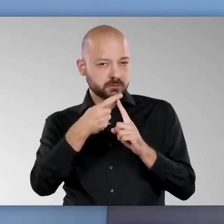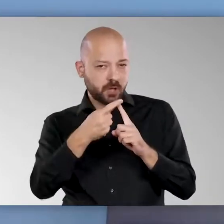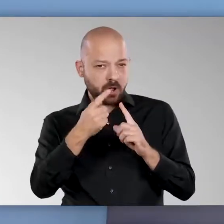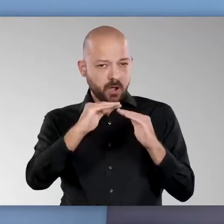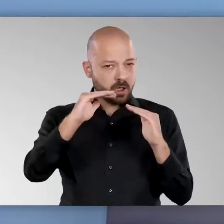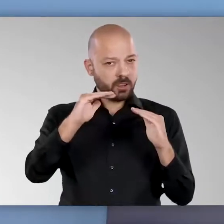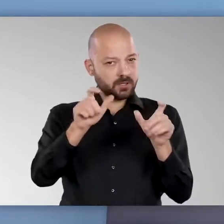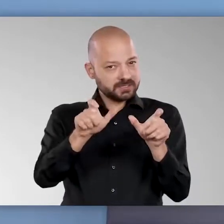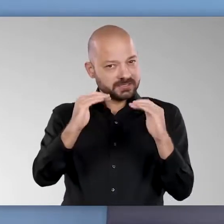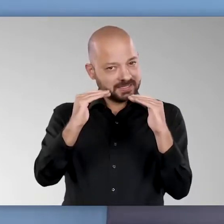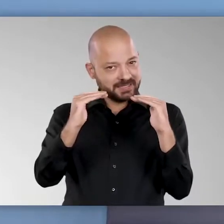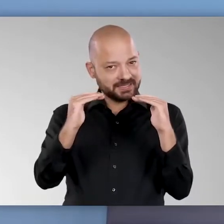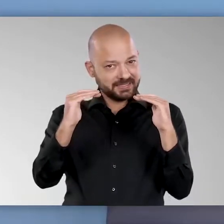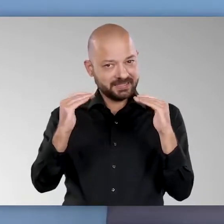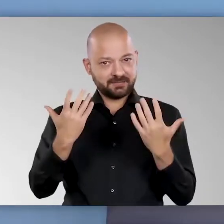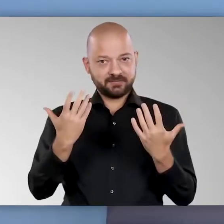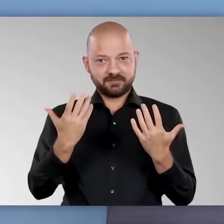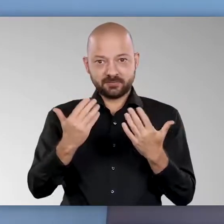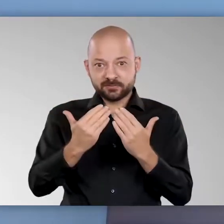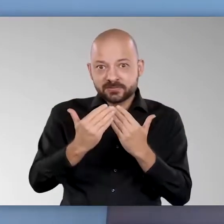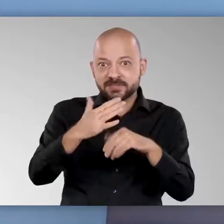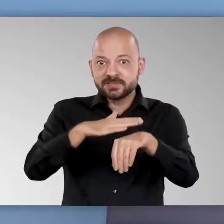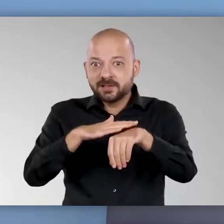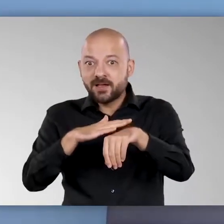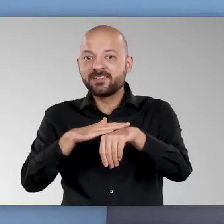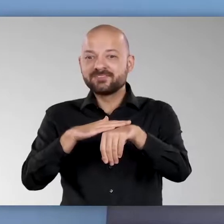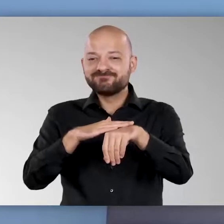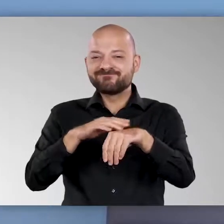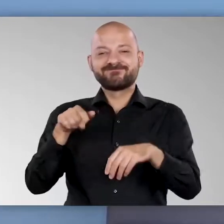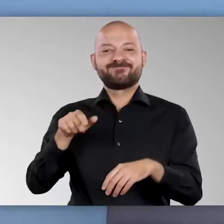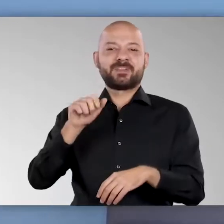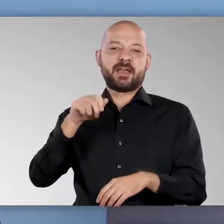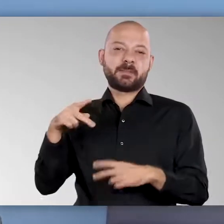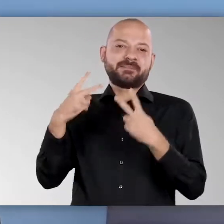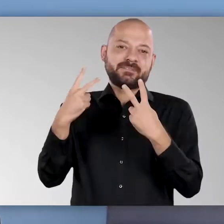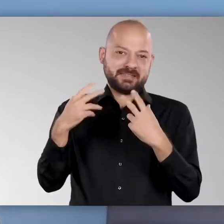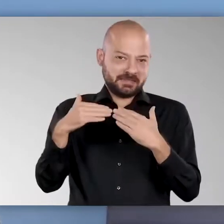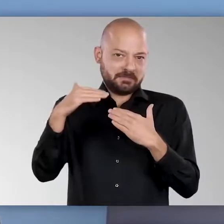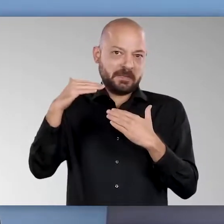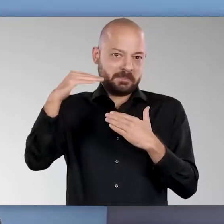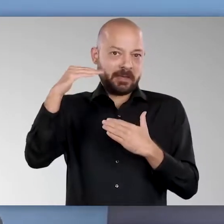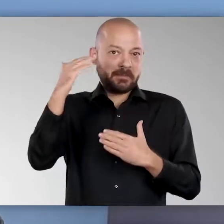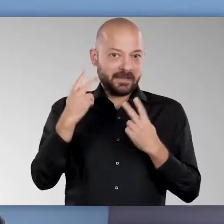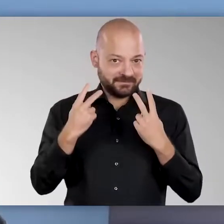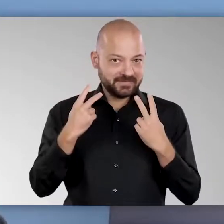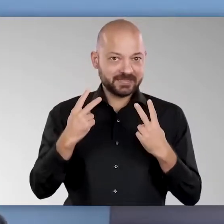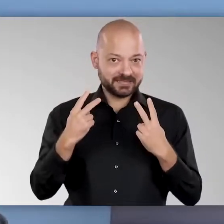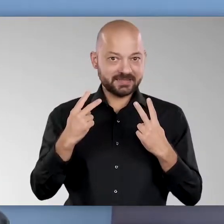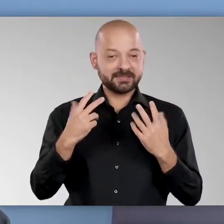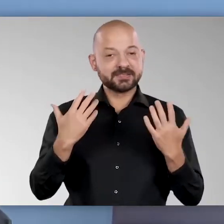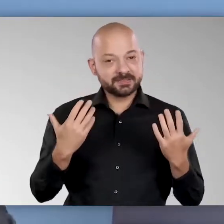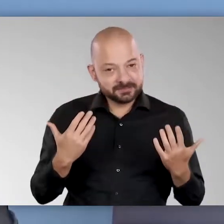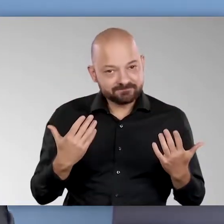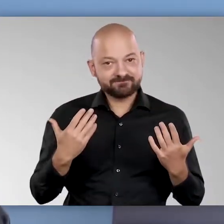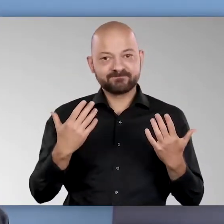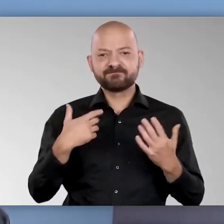-Fallzahlen niedrig zu halten. Und insofern kommt auch in der kommenden Zeit unserer Corona-Warn-App eine große Bedeutung zu.